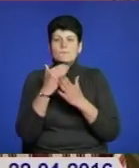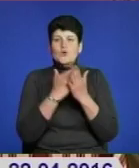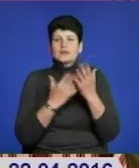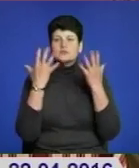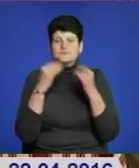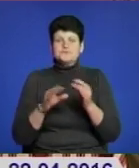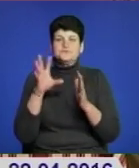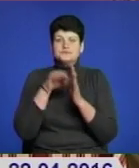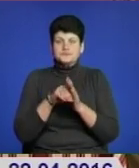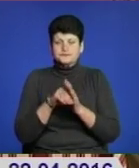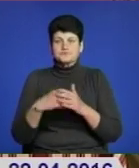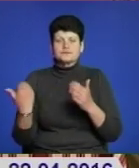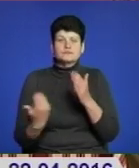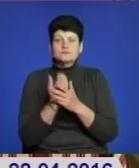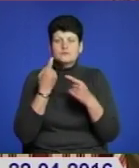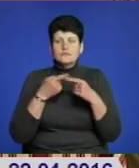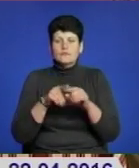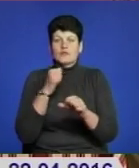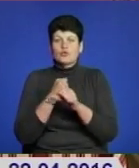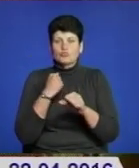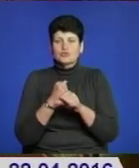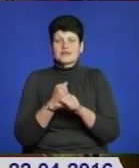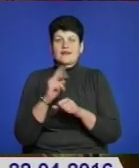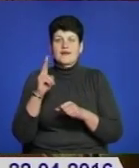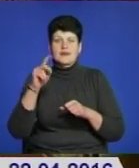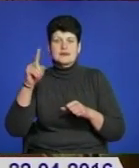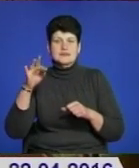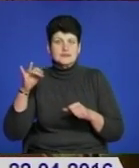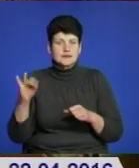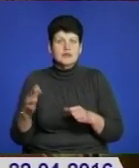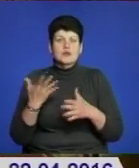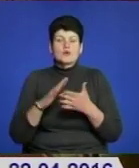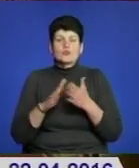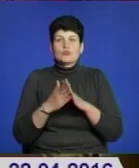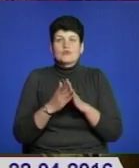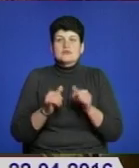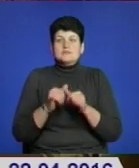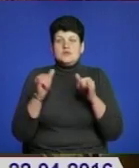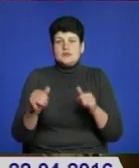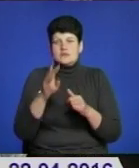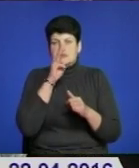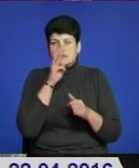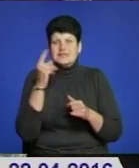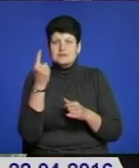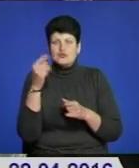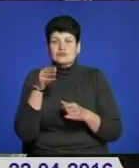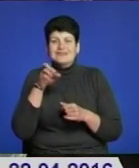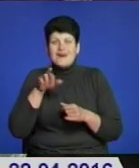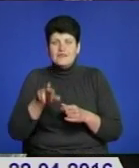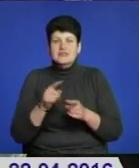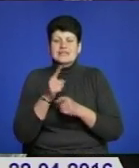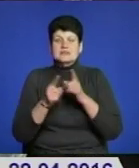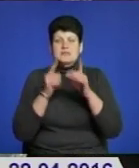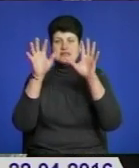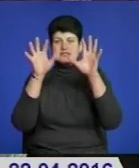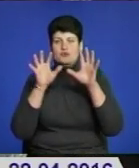впровадження інноваційних технологій в роботу казначейства, обумовили зростання заробітніх плат держслужбовцям з 1 травня та зміни в